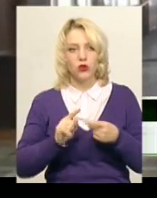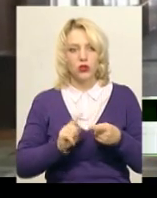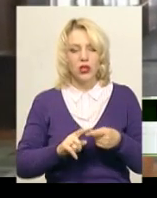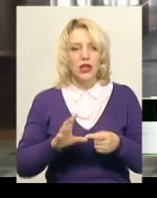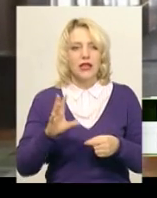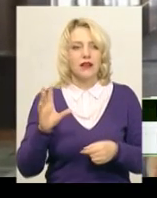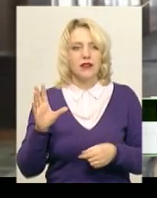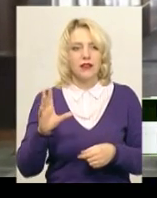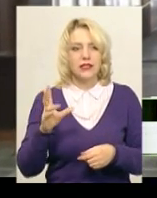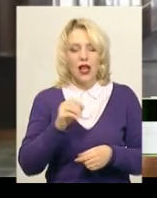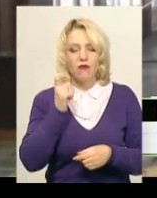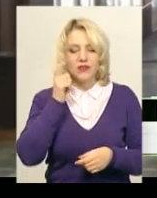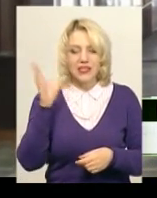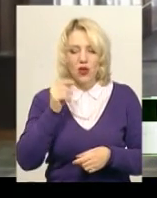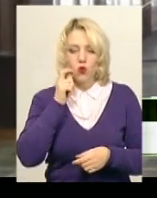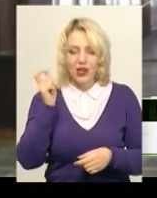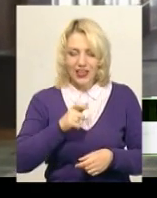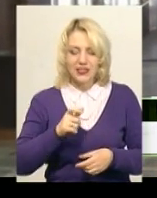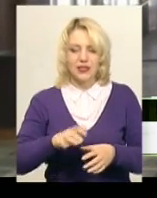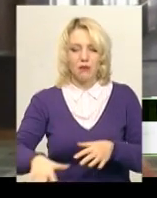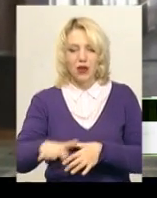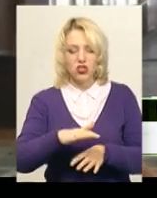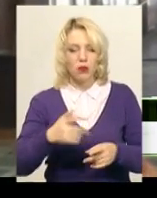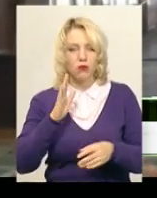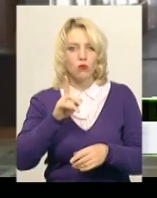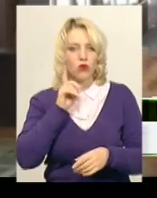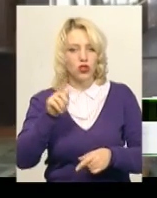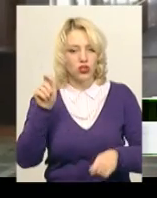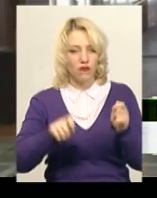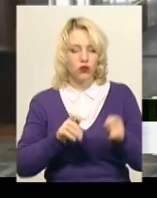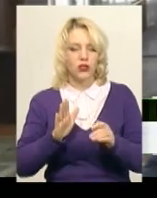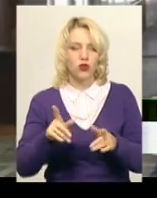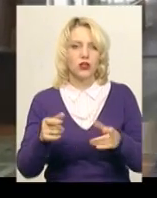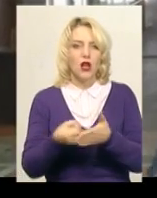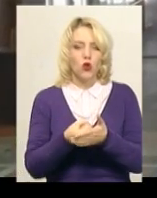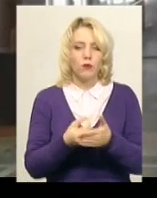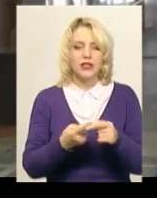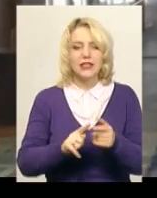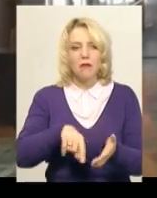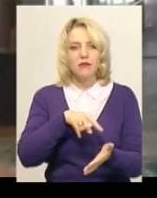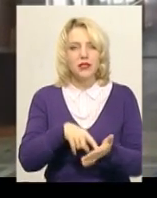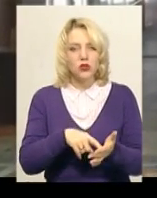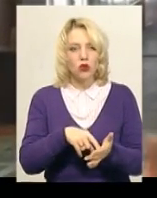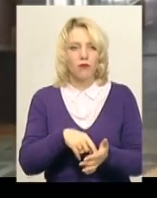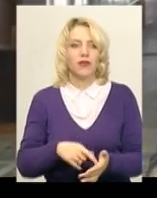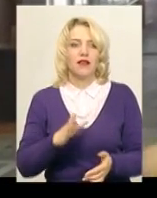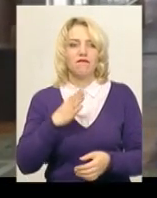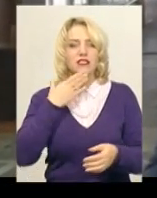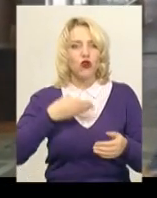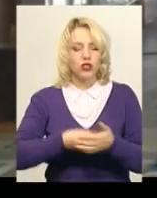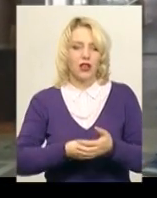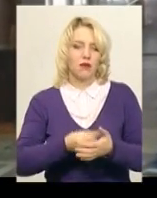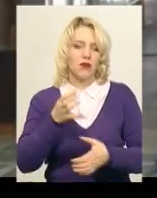всеукраїнський масштабний молодіжний форум в цьому місті, а також максимально лобіює це місто в своїх